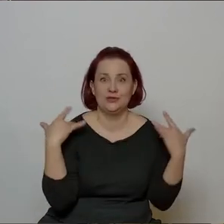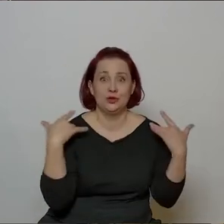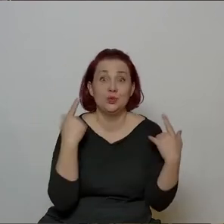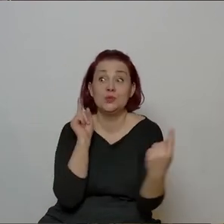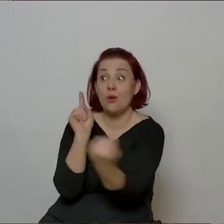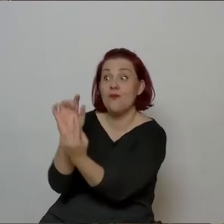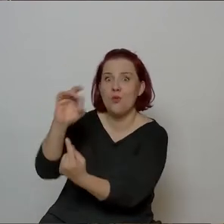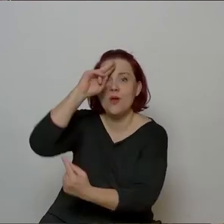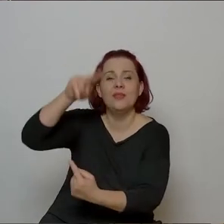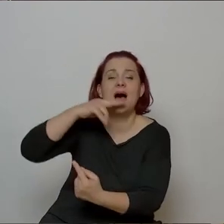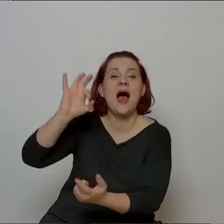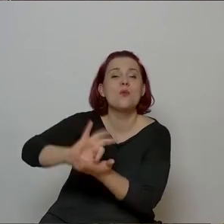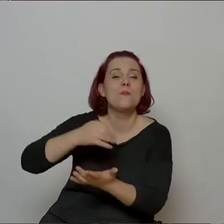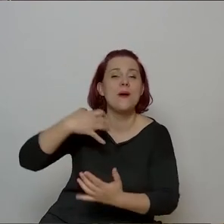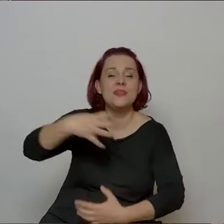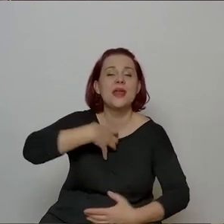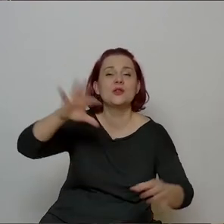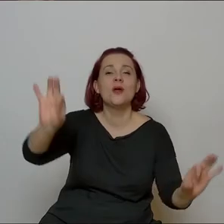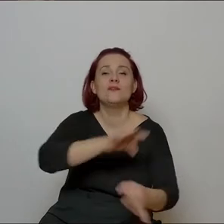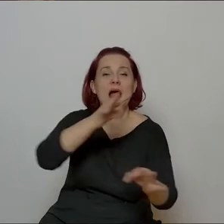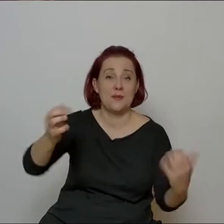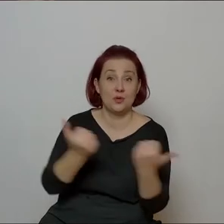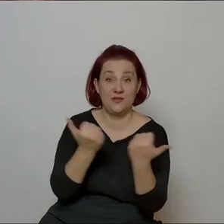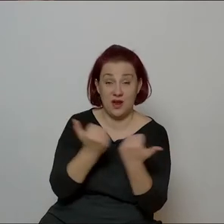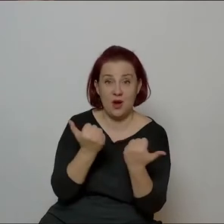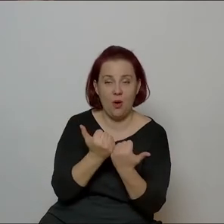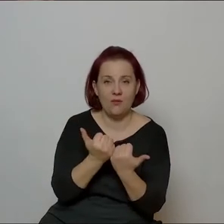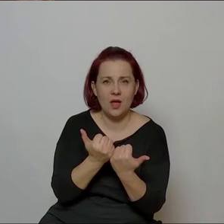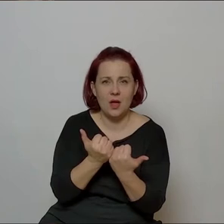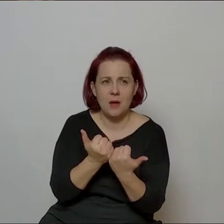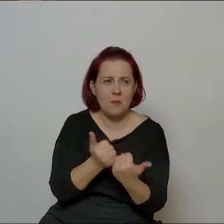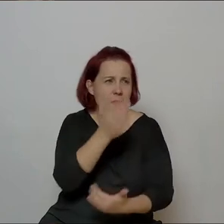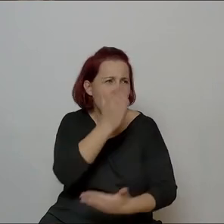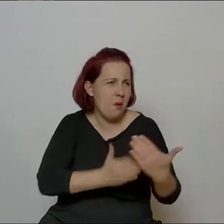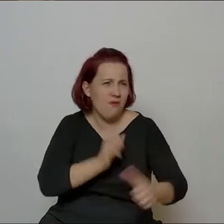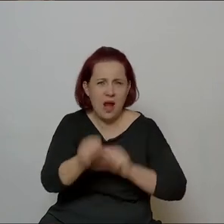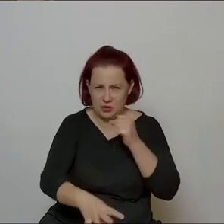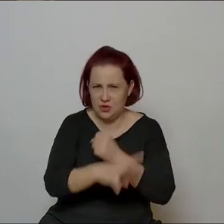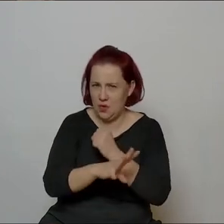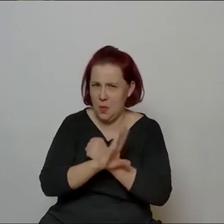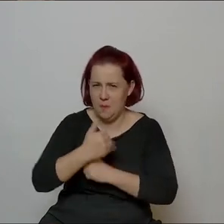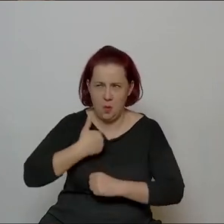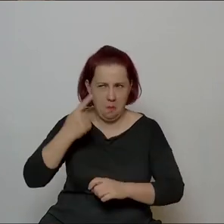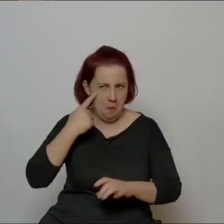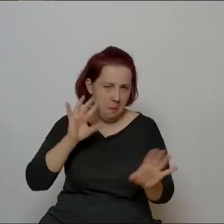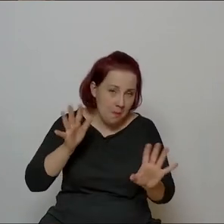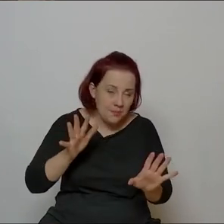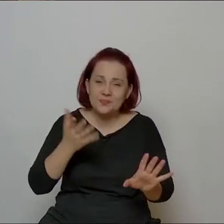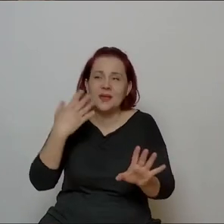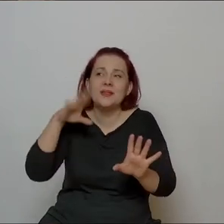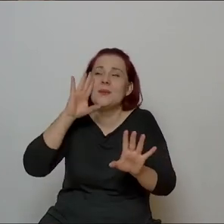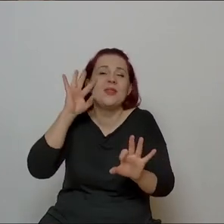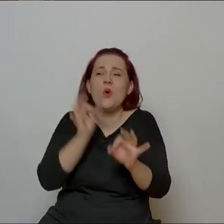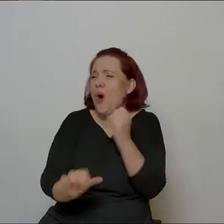ojca, mianowicie byłam wtedy dyrektorem filharmonii krakowskiej, połowa chyba lat dziewięćdziesiątych. Nie przypominam sobie